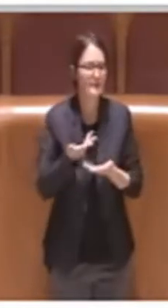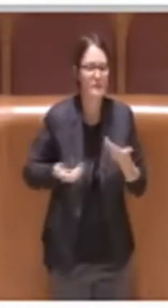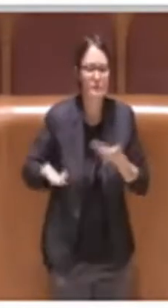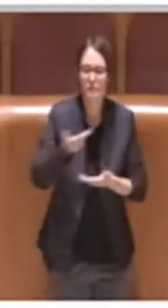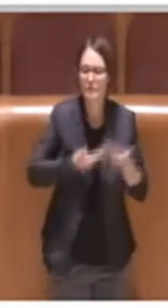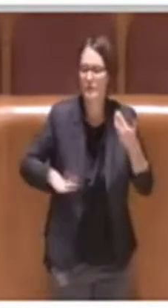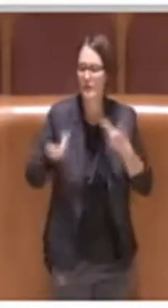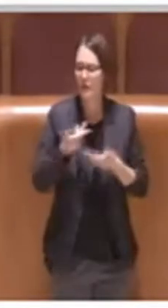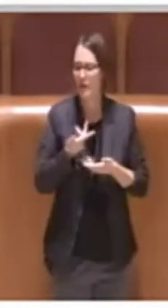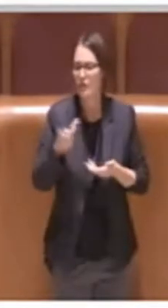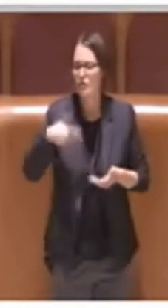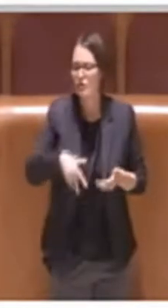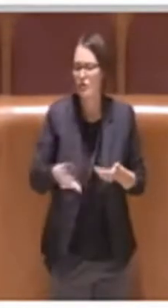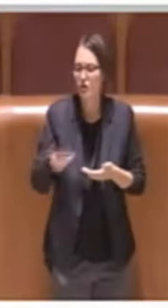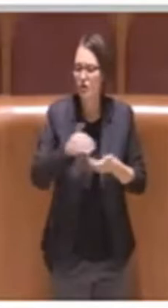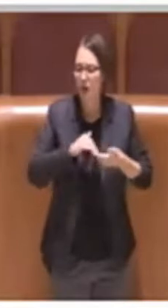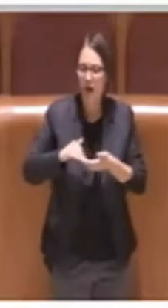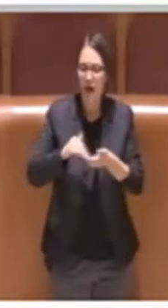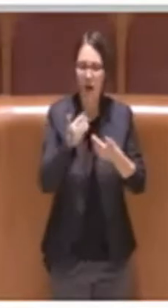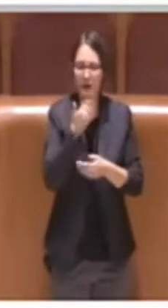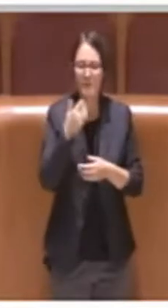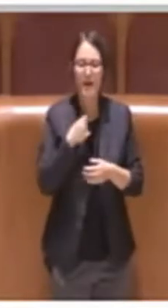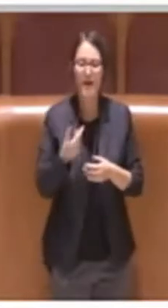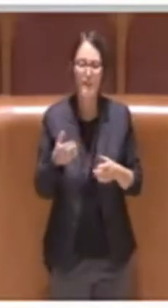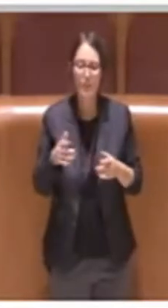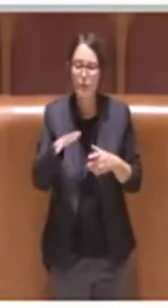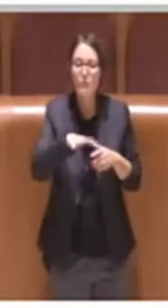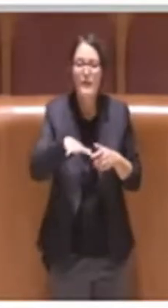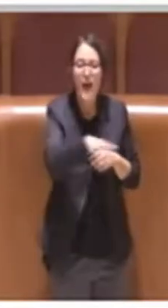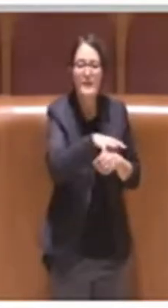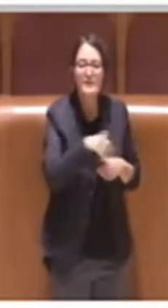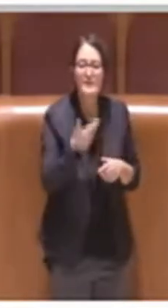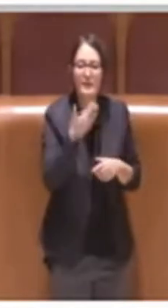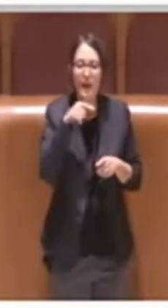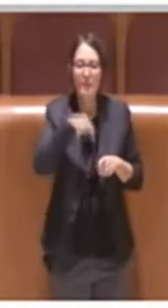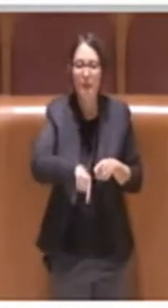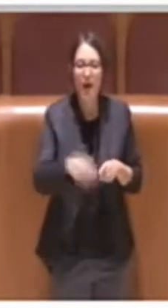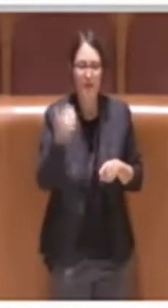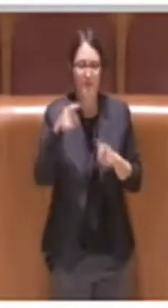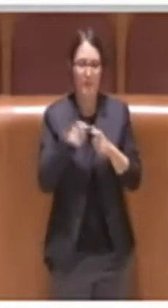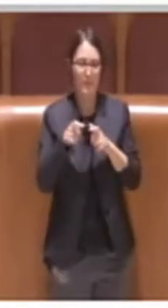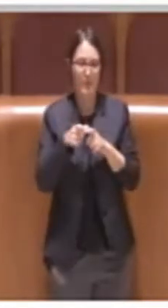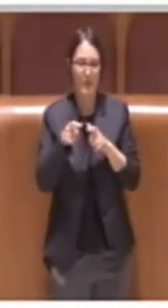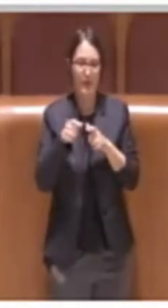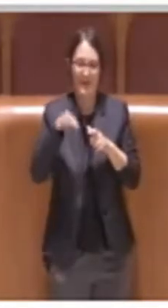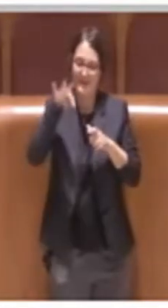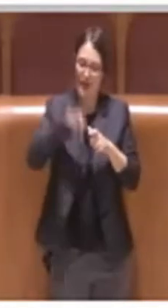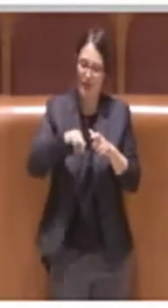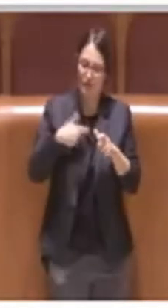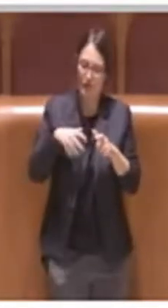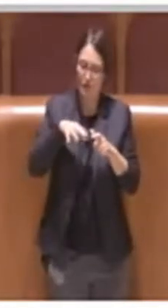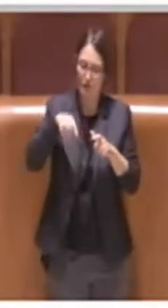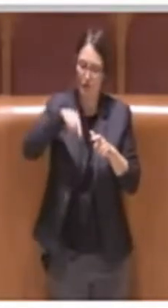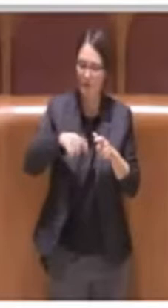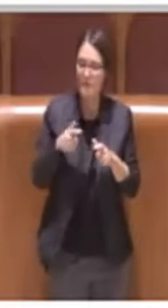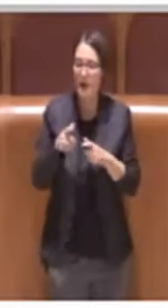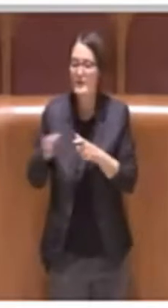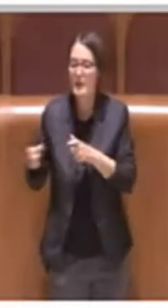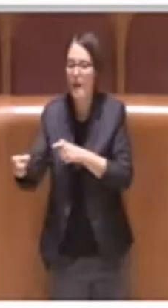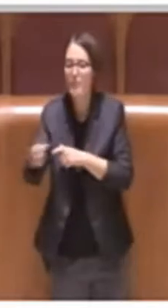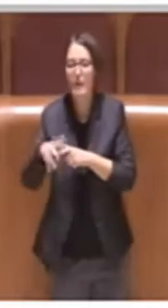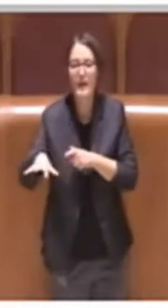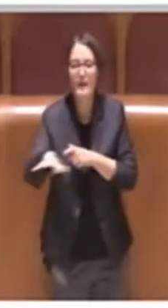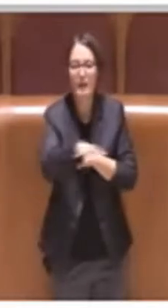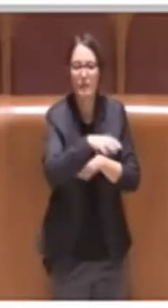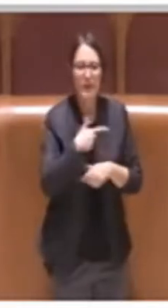Prima i paesi si sviluppavano intorno alle piazze. Le nostre periferie, dove hanno questi spazi comuni? E allora perché non utilizzare